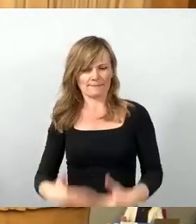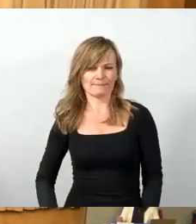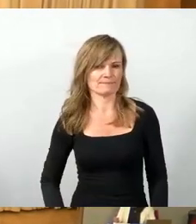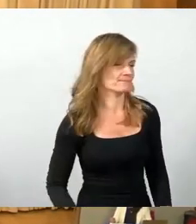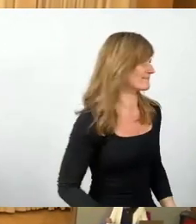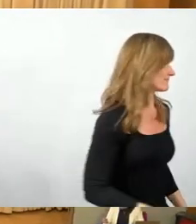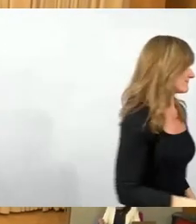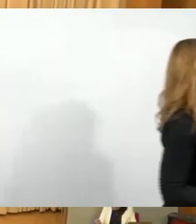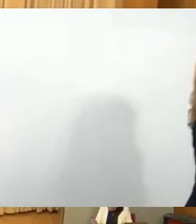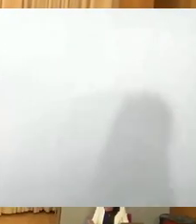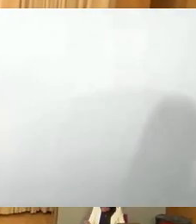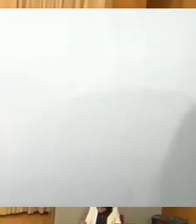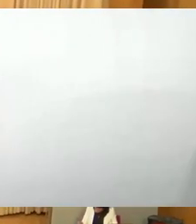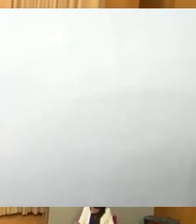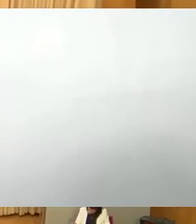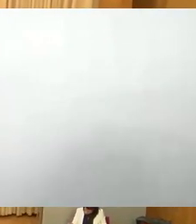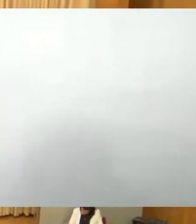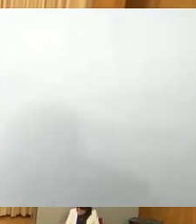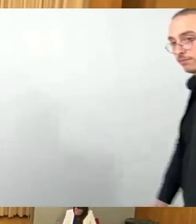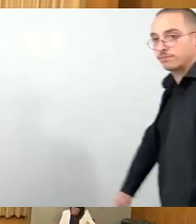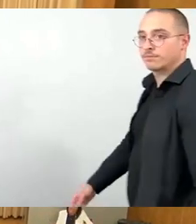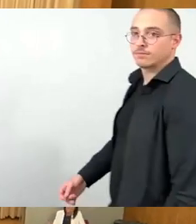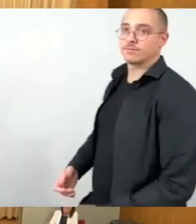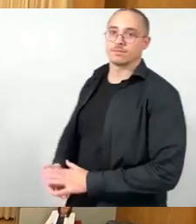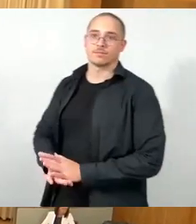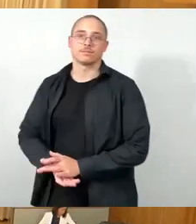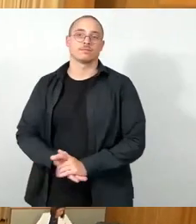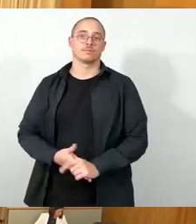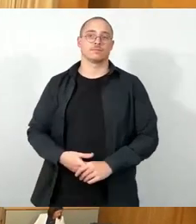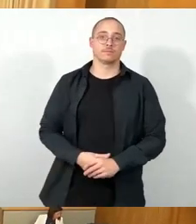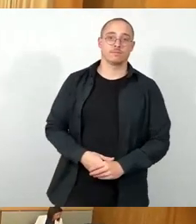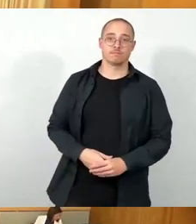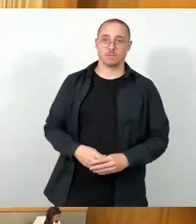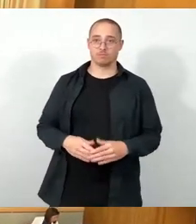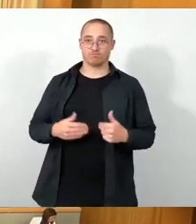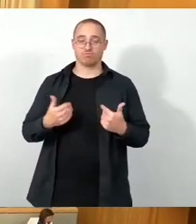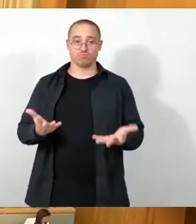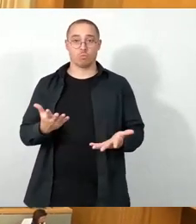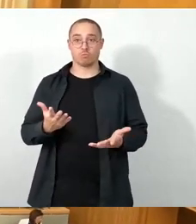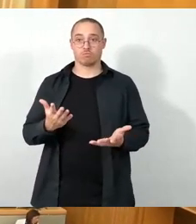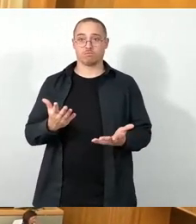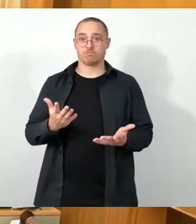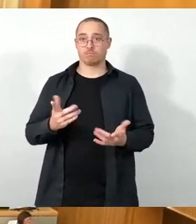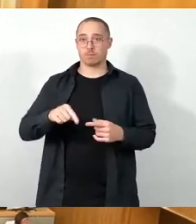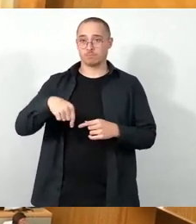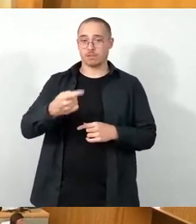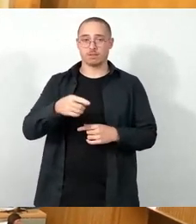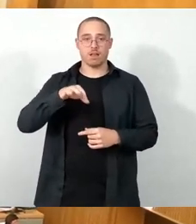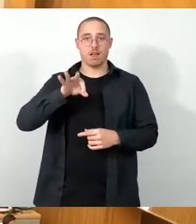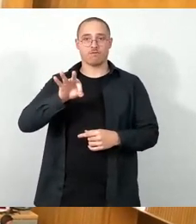So, damit war als nächstes die FDP in der Reihe, verzichtet. Freie Wähler, freie Bürger,